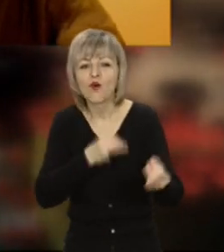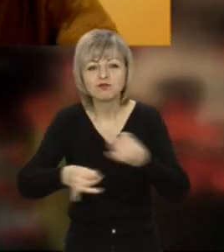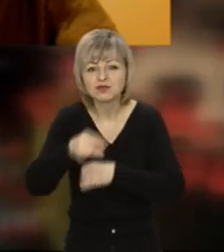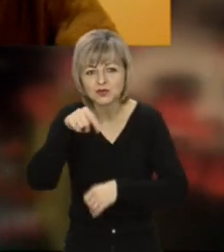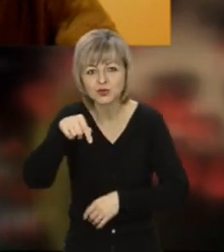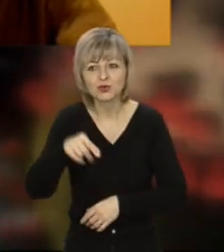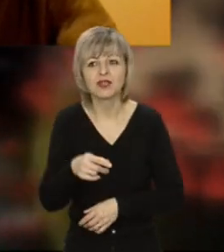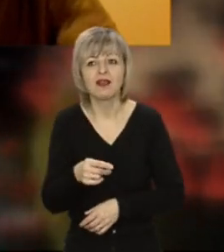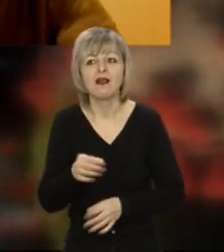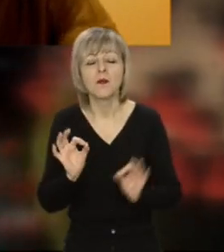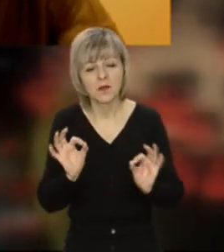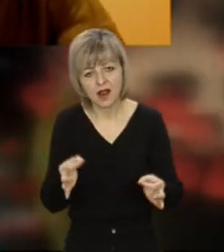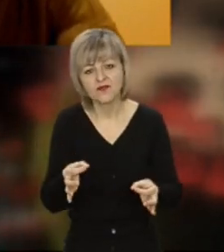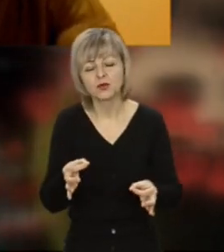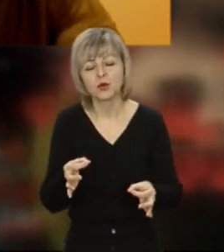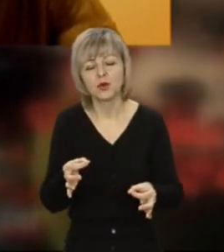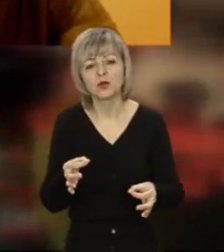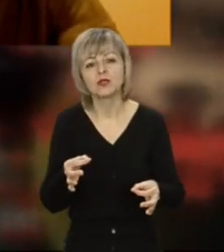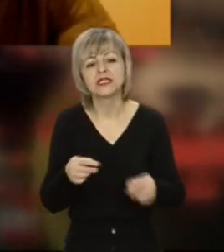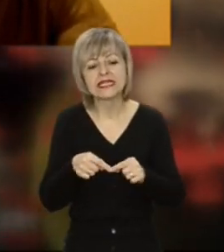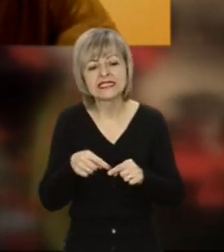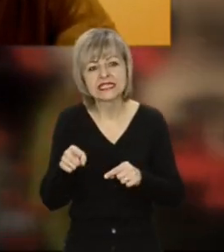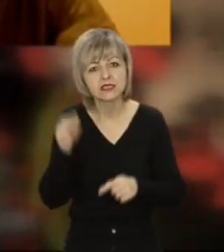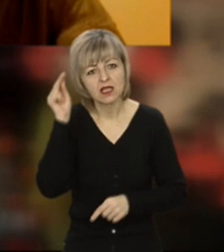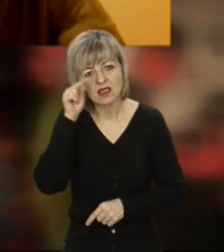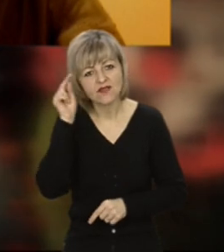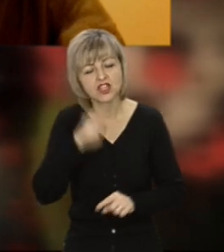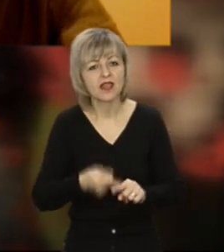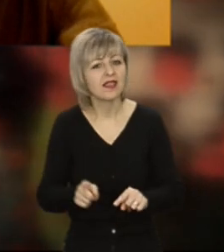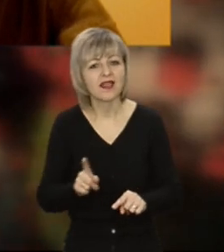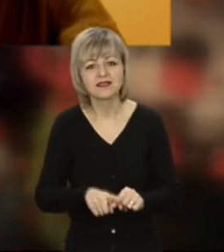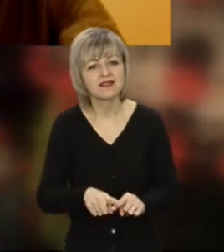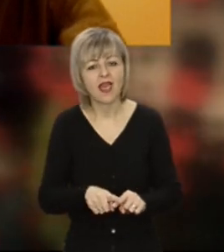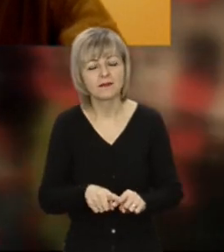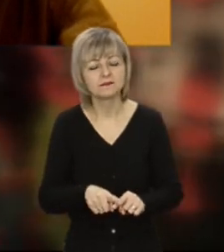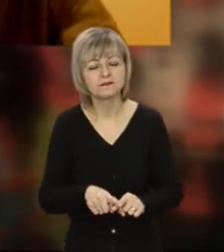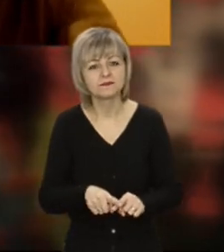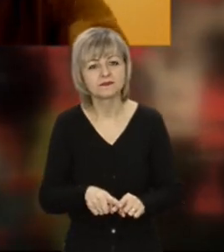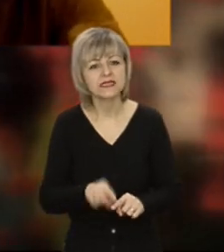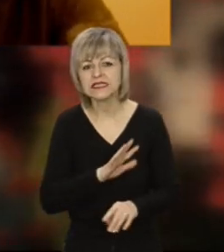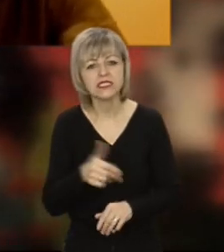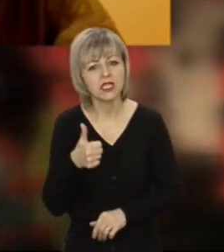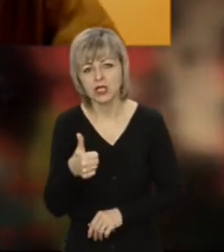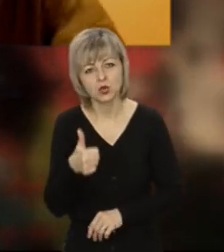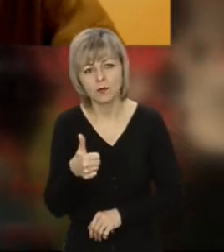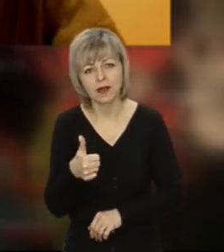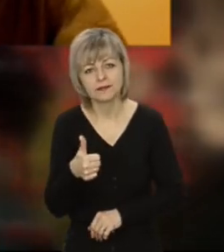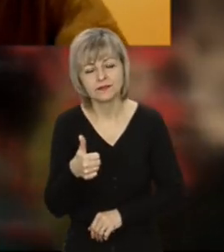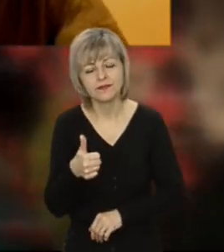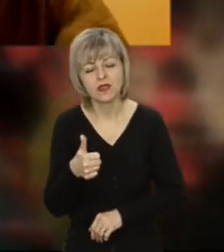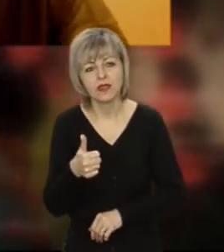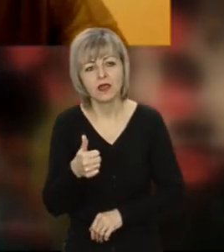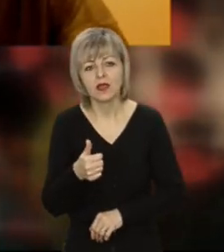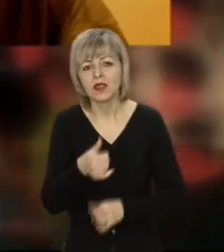правда. Звичайно, дистанційне навчання – це недобра річ. Вона